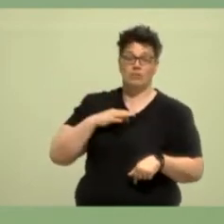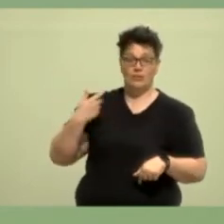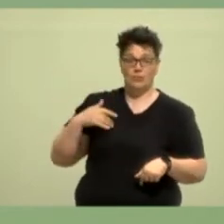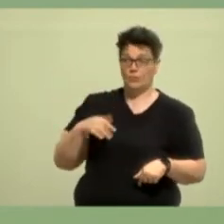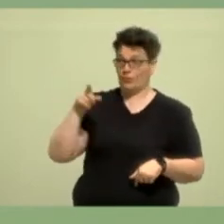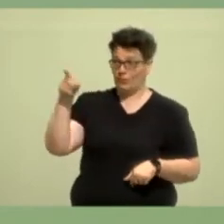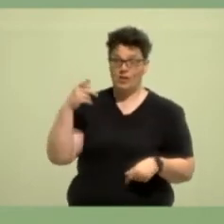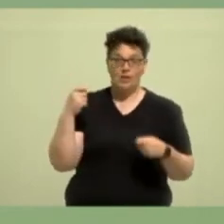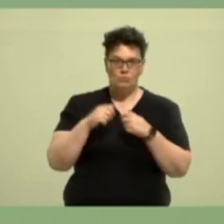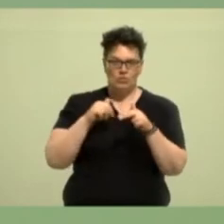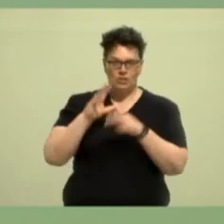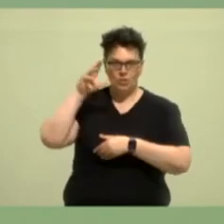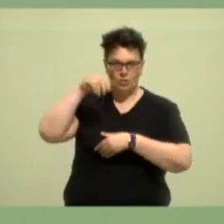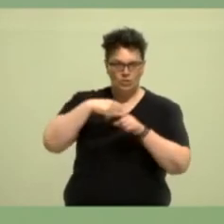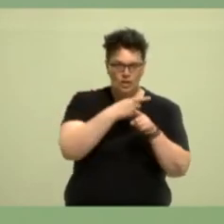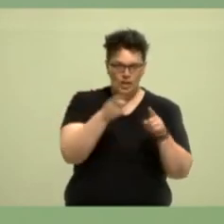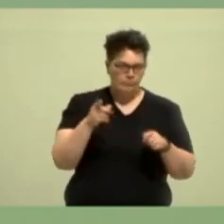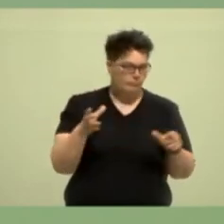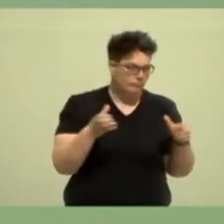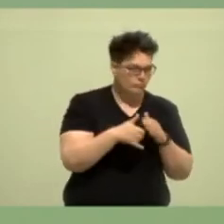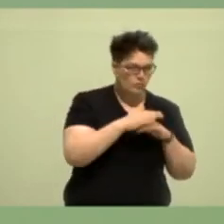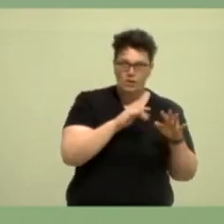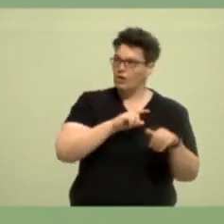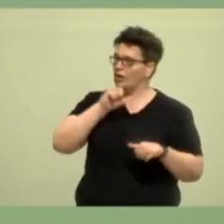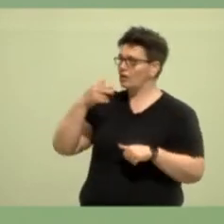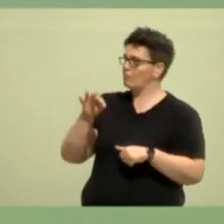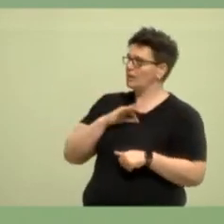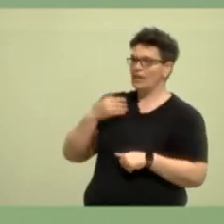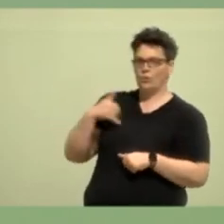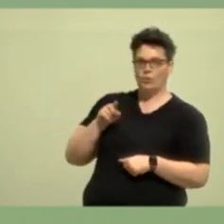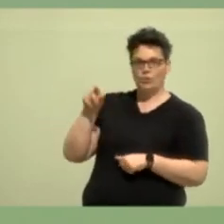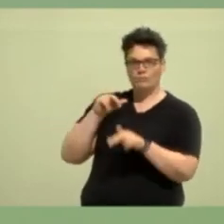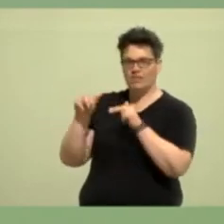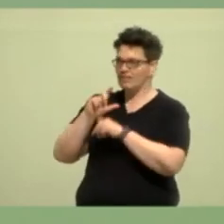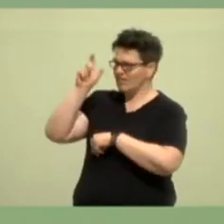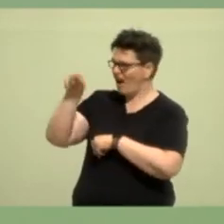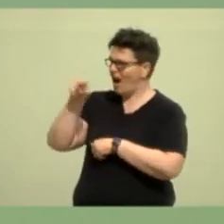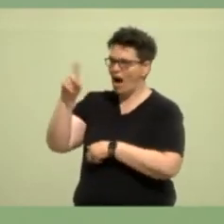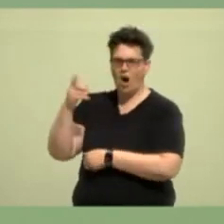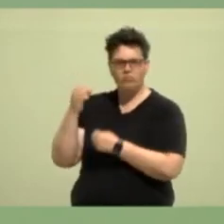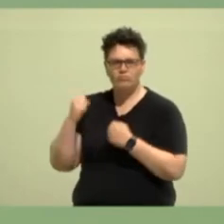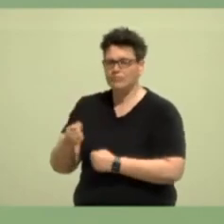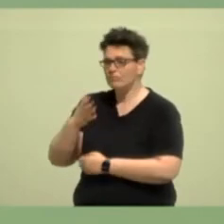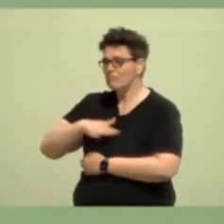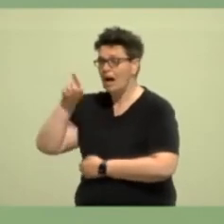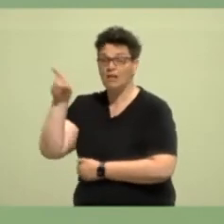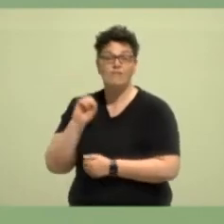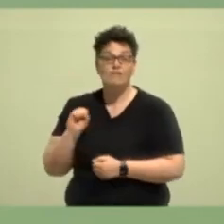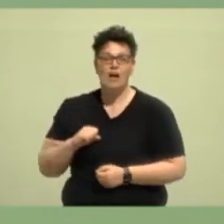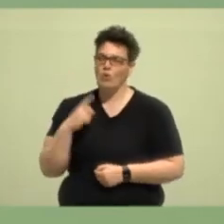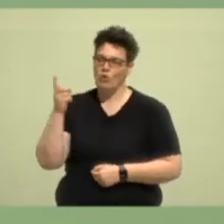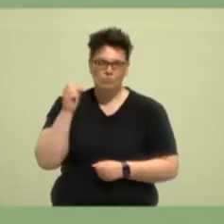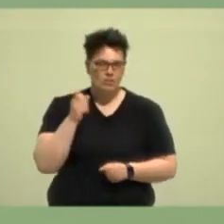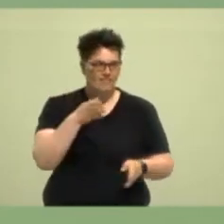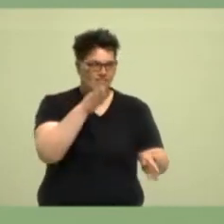geworden sind. Warum? Weil sie ehrlich sind, weil sie Vertrauen erwecken, weil sie besonnen sind, weil sie auch innere